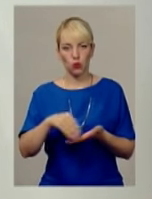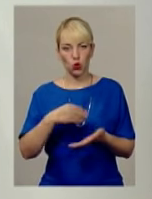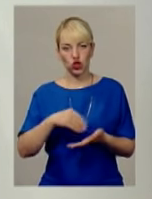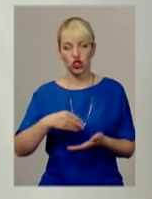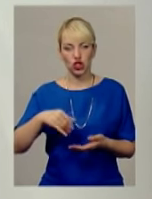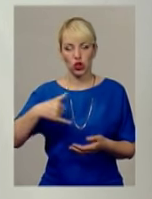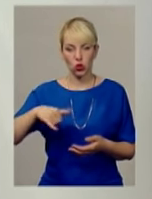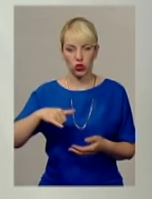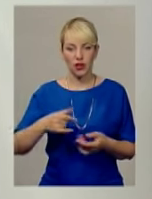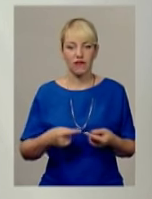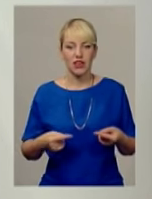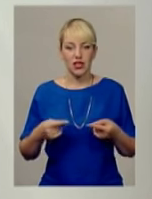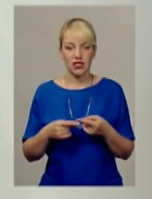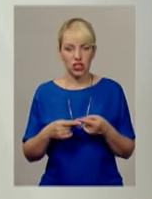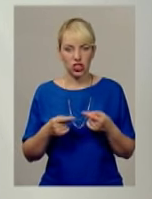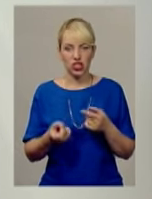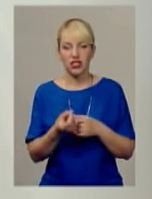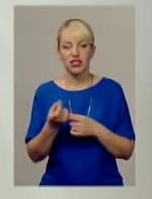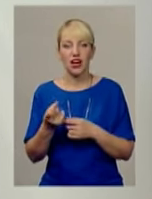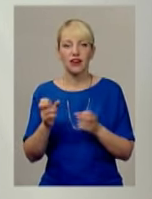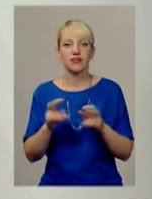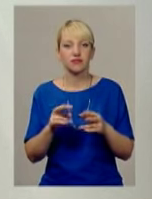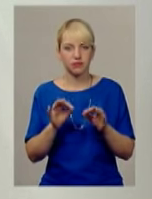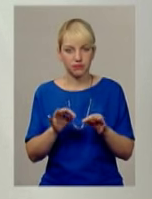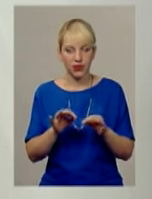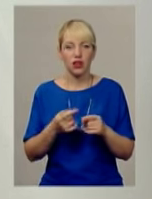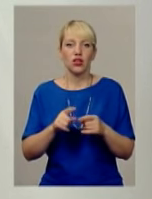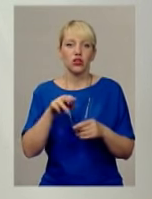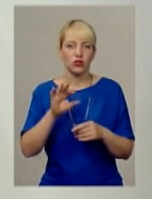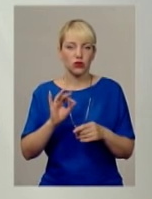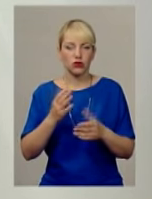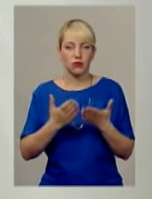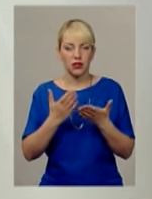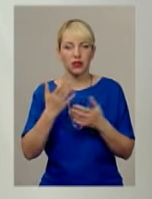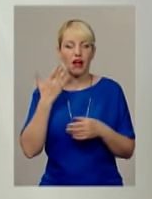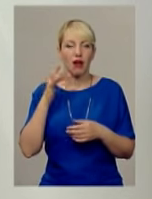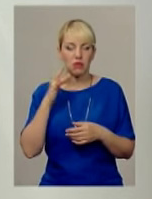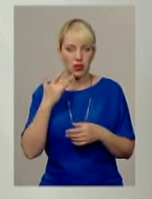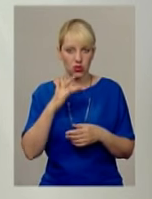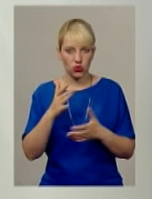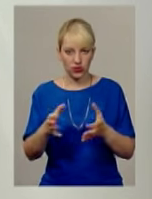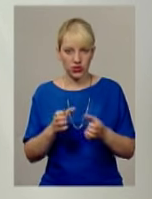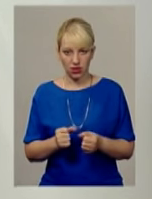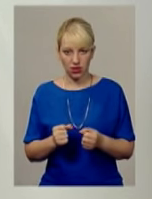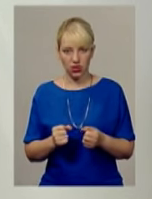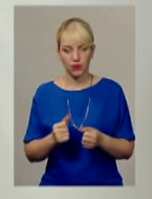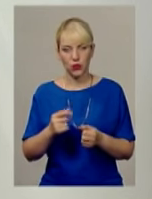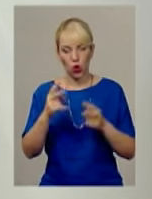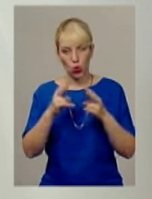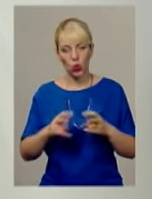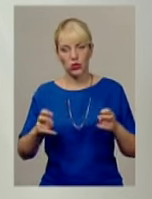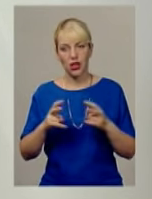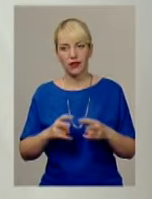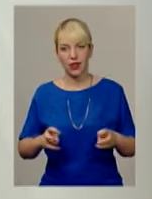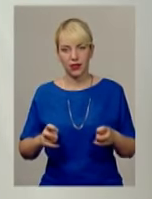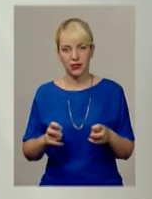трошечки інша, методологія визначення. Якщо брати Сполучені Штати Америки, то розглядається